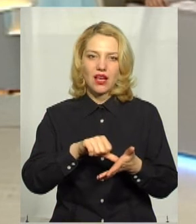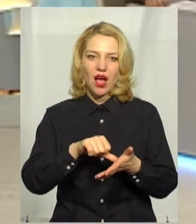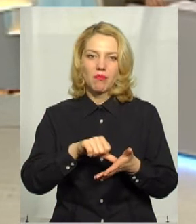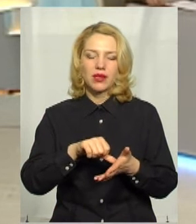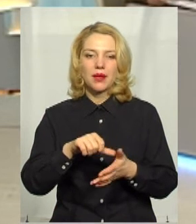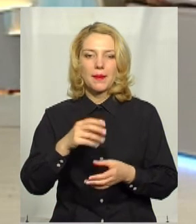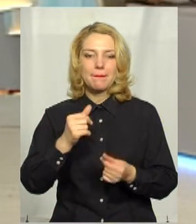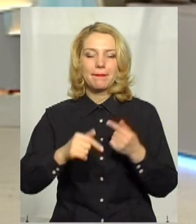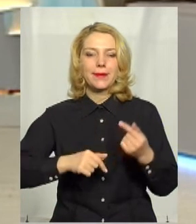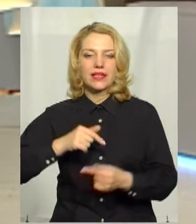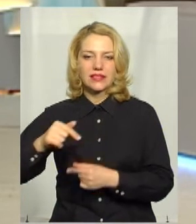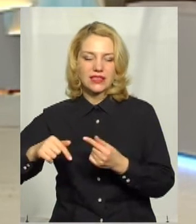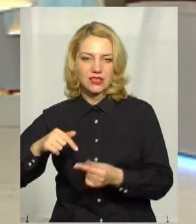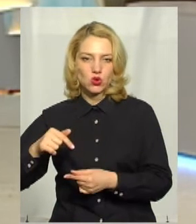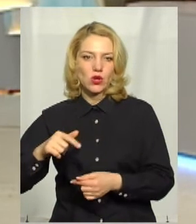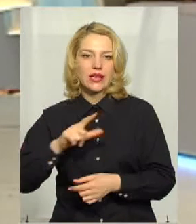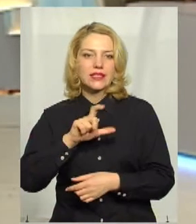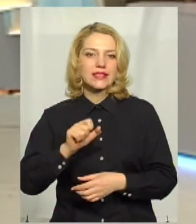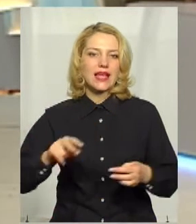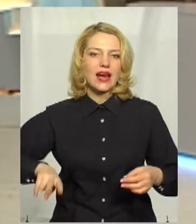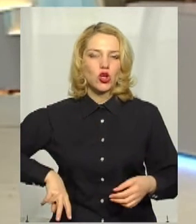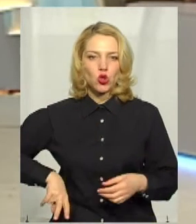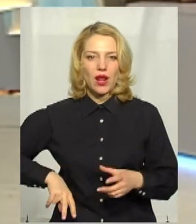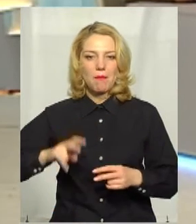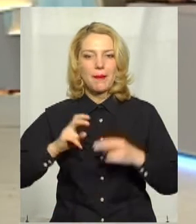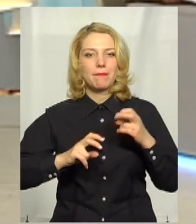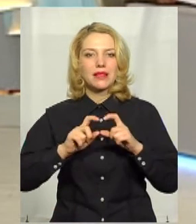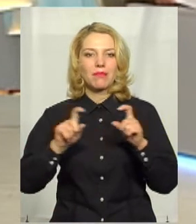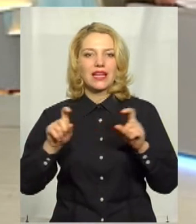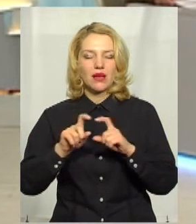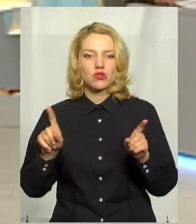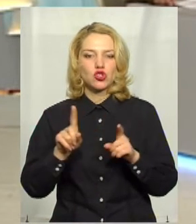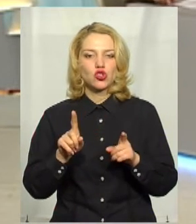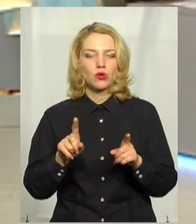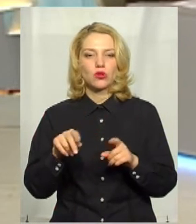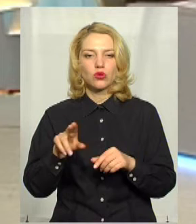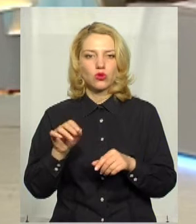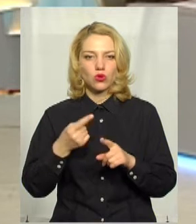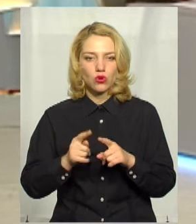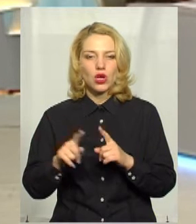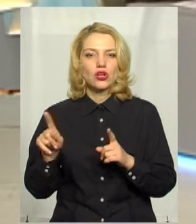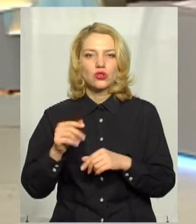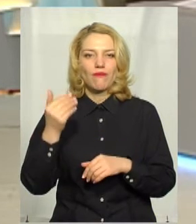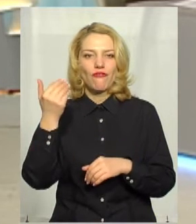з директорами підприємств, стосовно того, аби вони організували